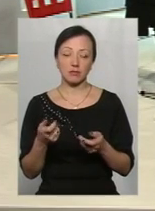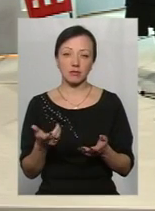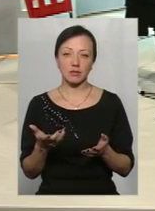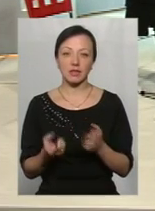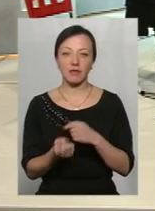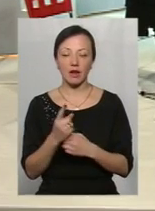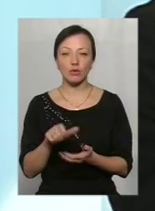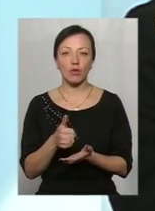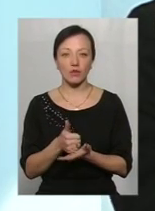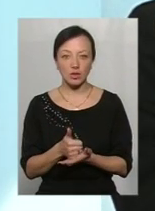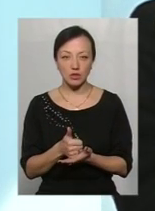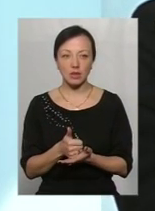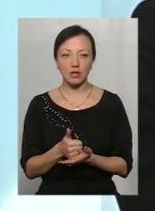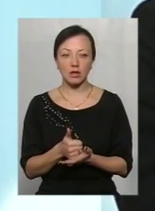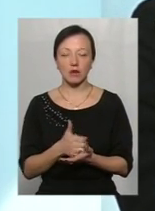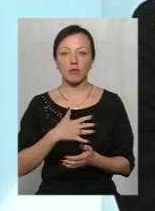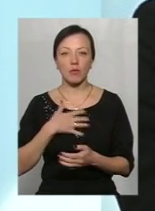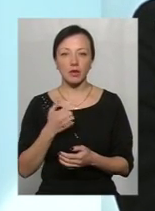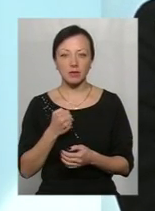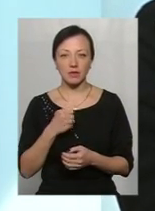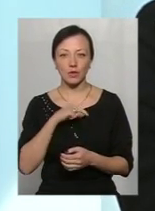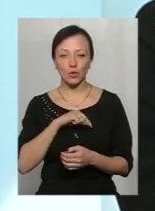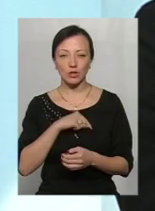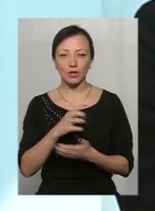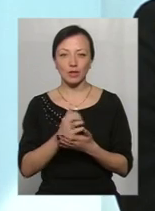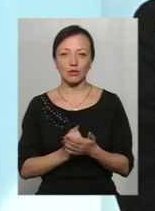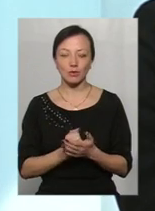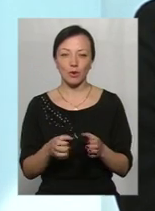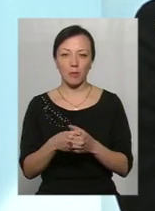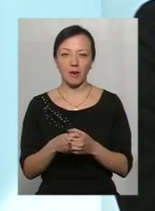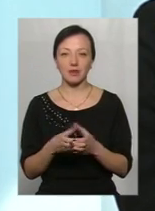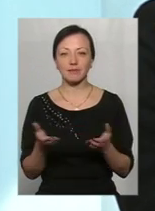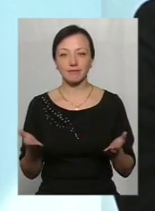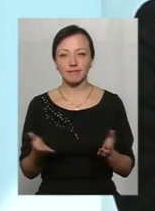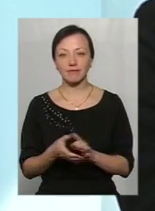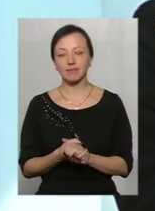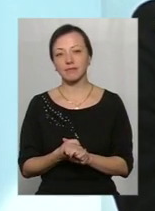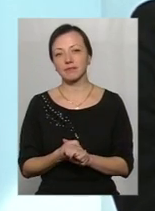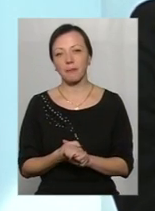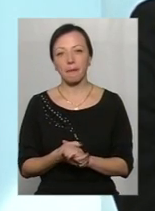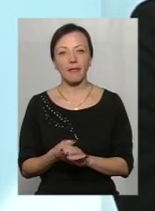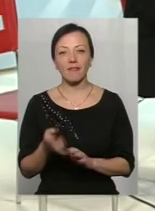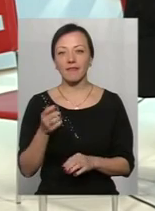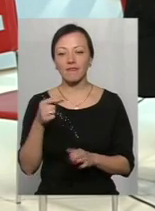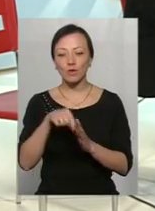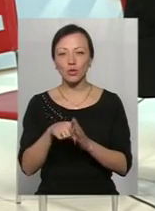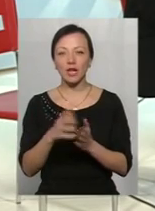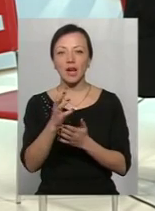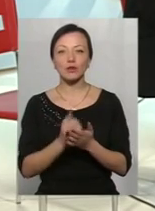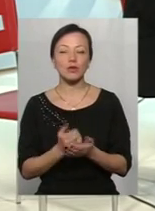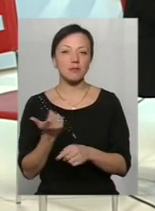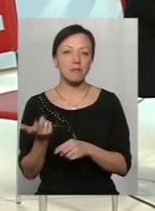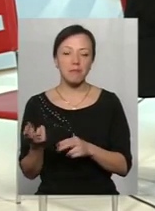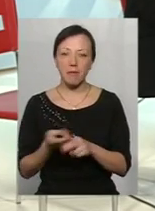'являється найголовніше – мобілізація внутрішнього ресурсу громади. Внутрішній ресурс безмежний, насправді,